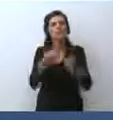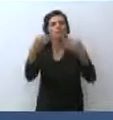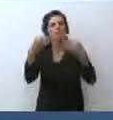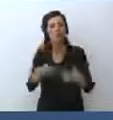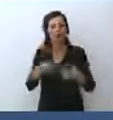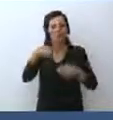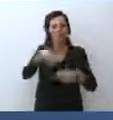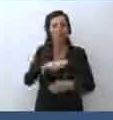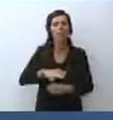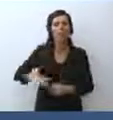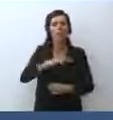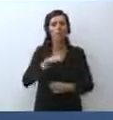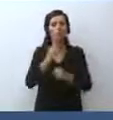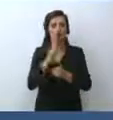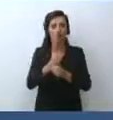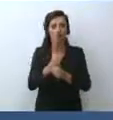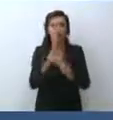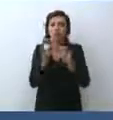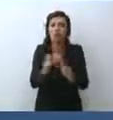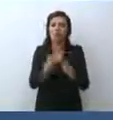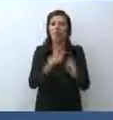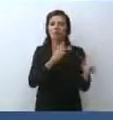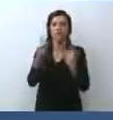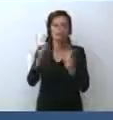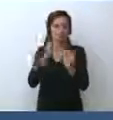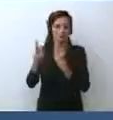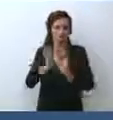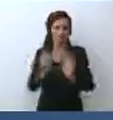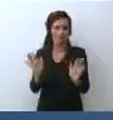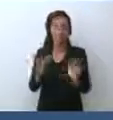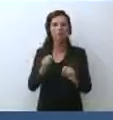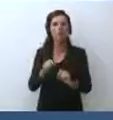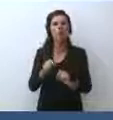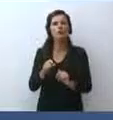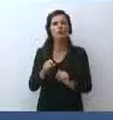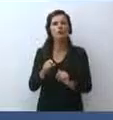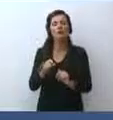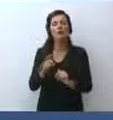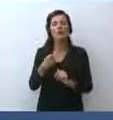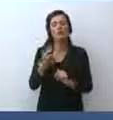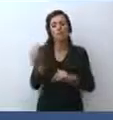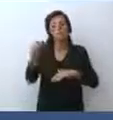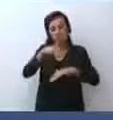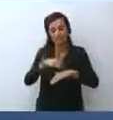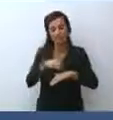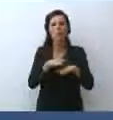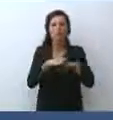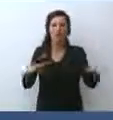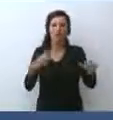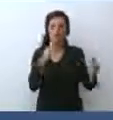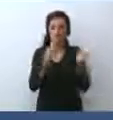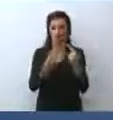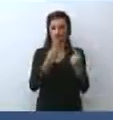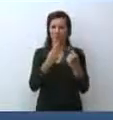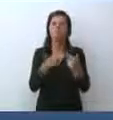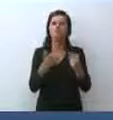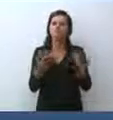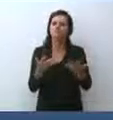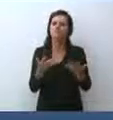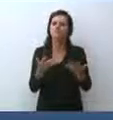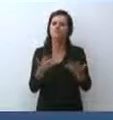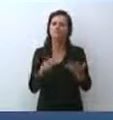di lavoro nel mondo del trasporto e faremo anche un tavolo specifico per affrontare il tema